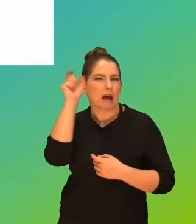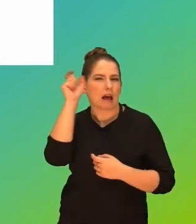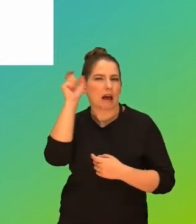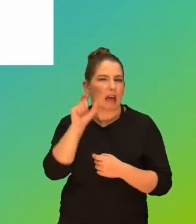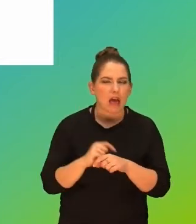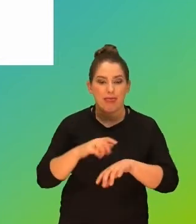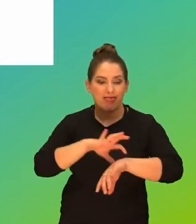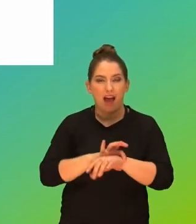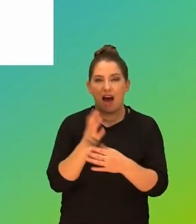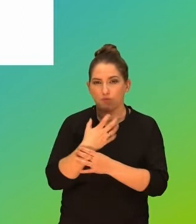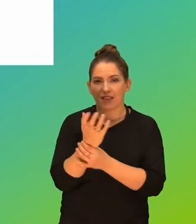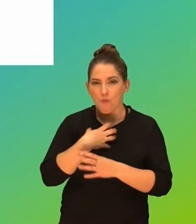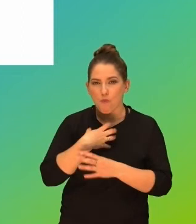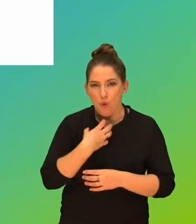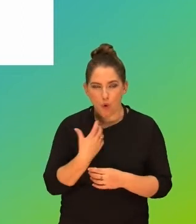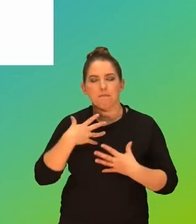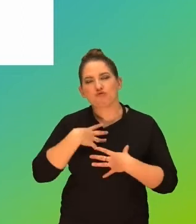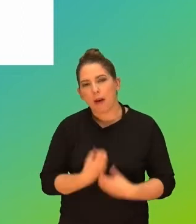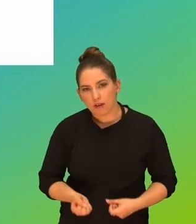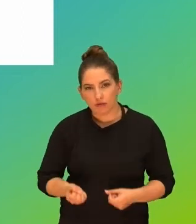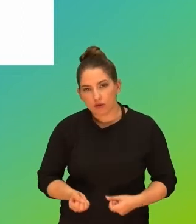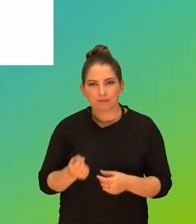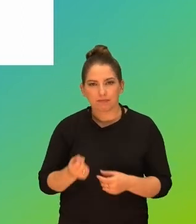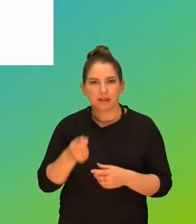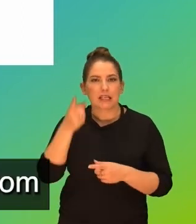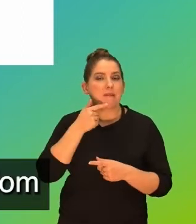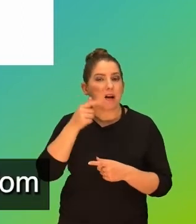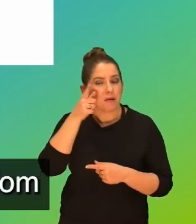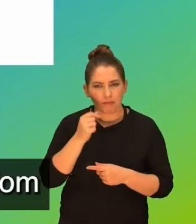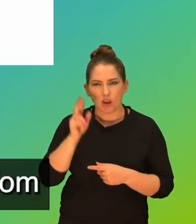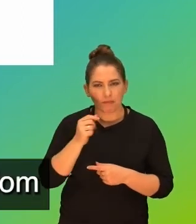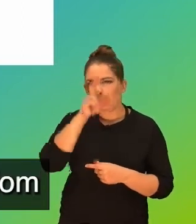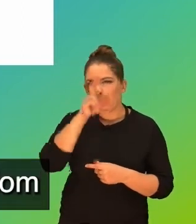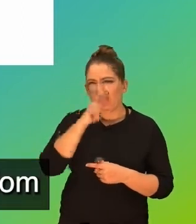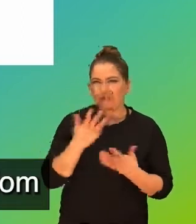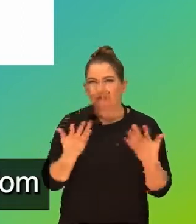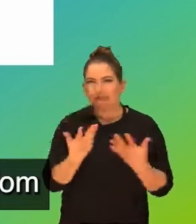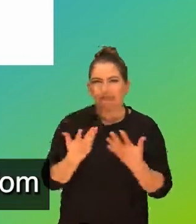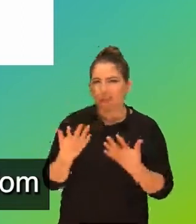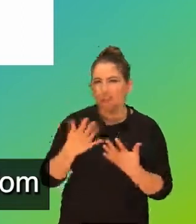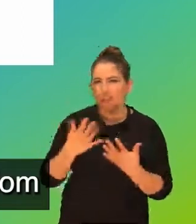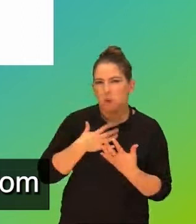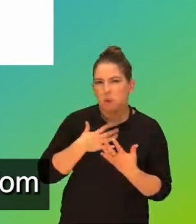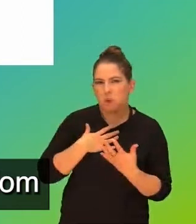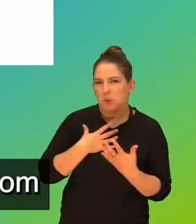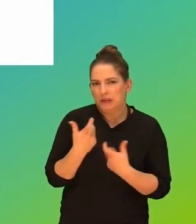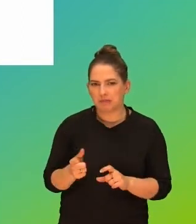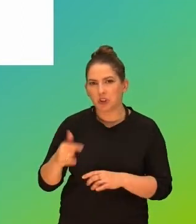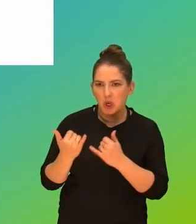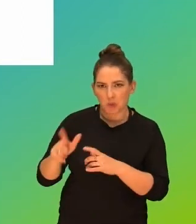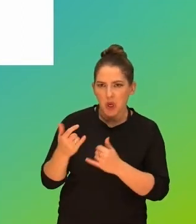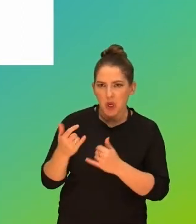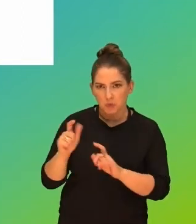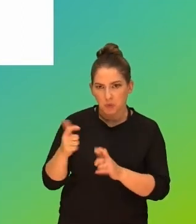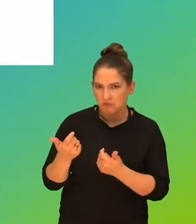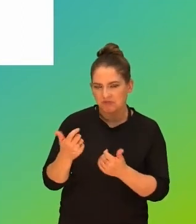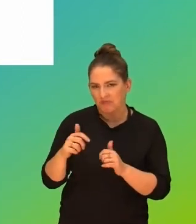nadgarstka, przemęczenie, niedospanie. Rodzice nie bardzo mają wgląd, że to się w ogóle ich dzieciom dzieje.